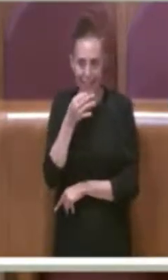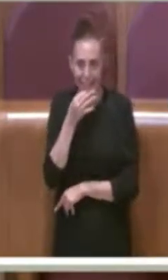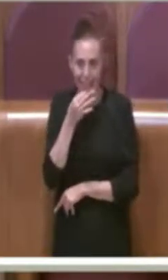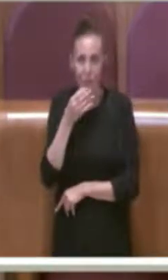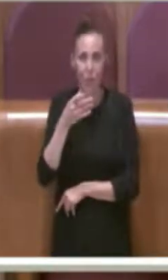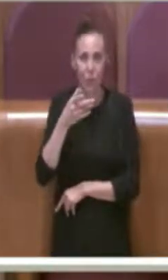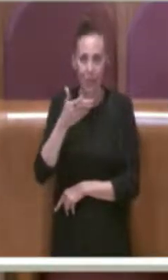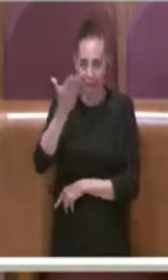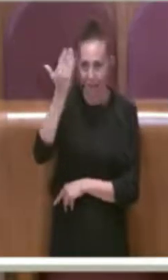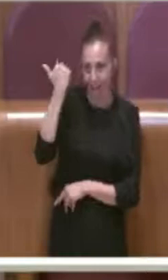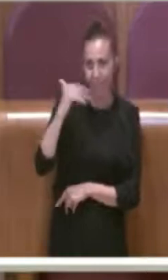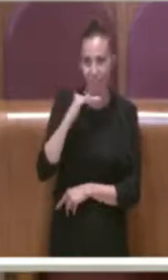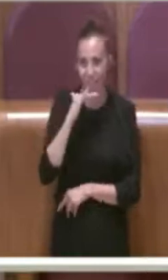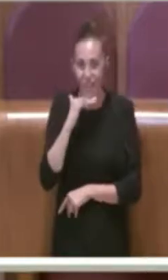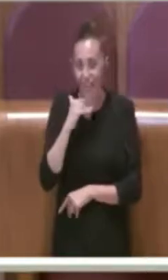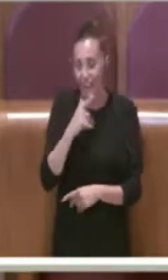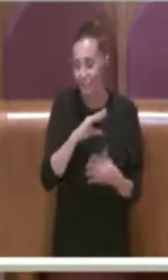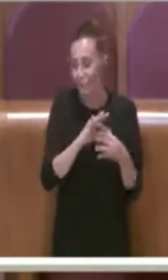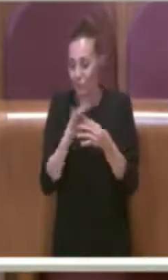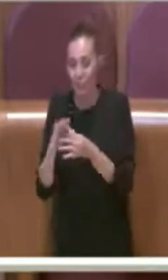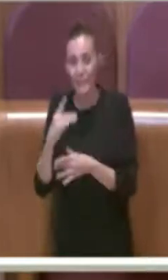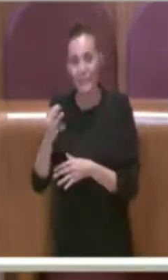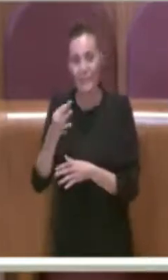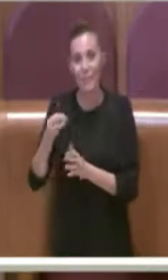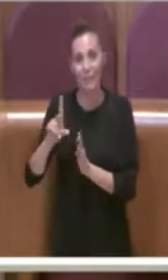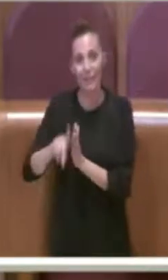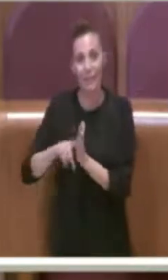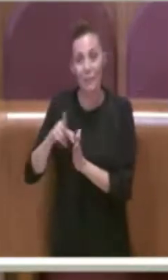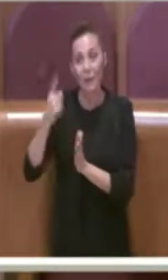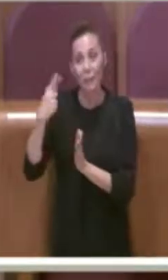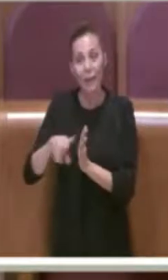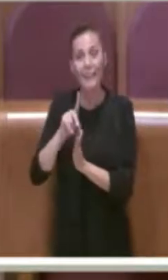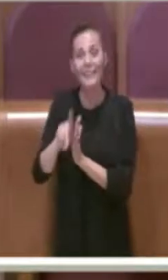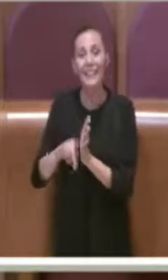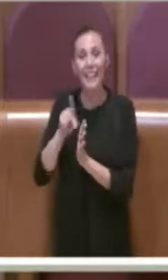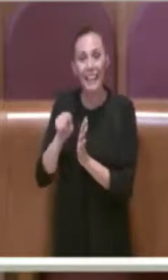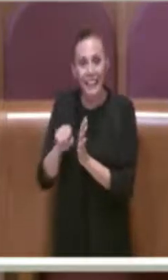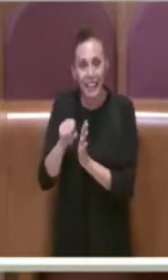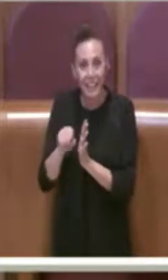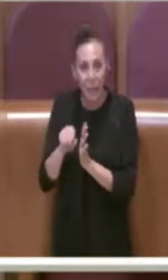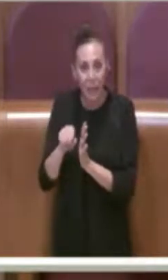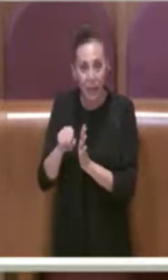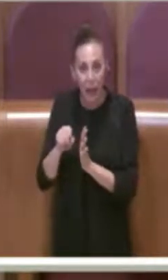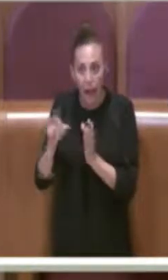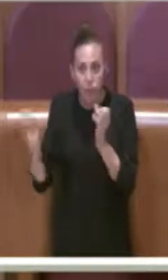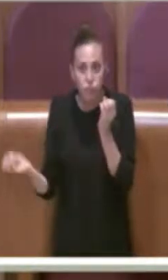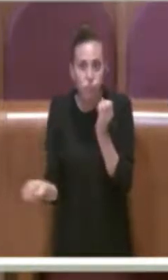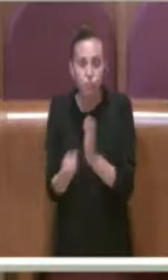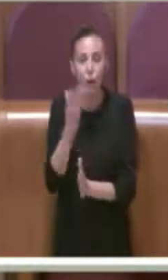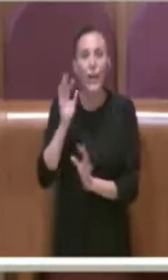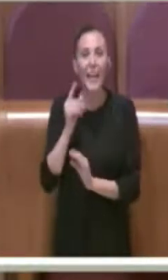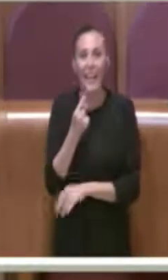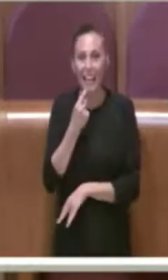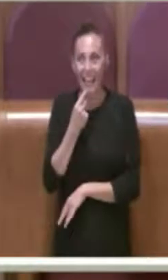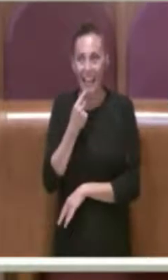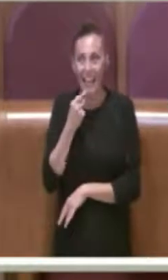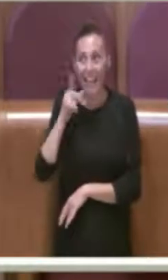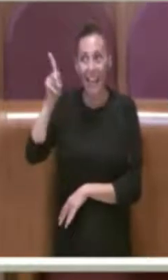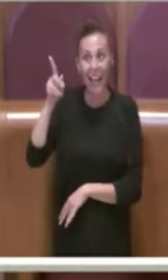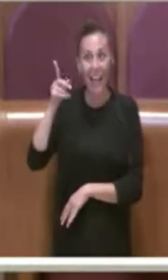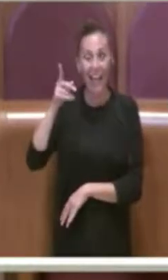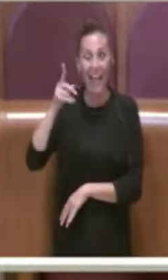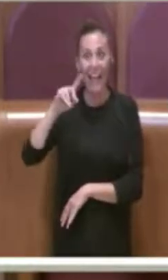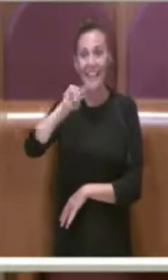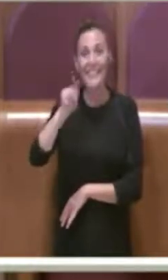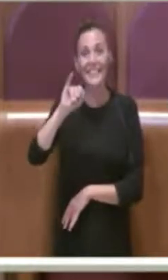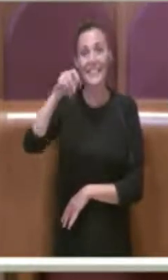questa delibera, ma quella delibera fu fatta per un'ordinanza di Zingaretti. Fu Zingaretti che impose al